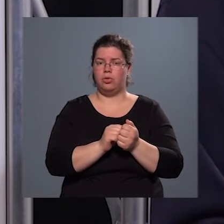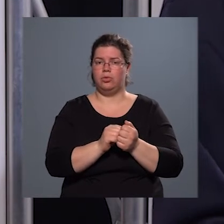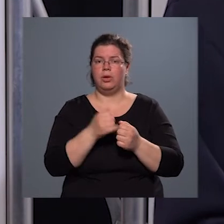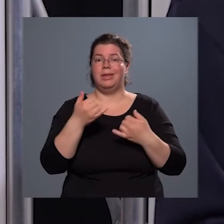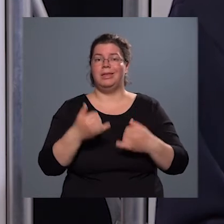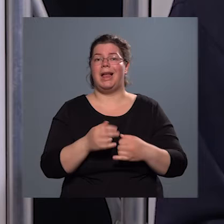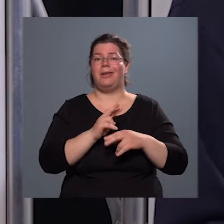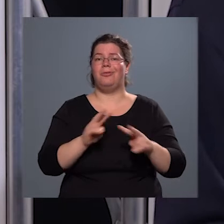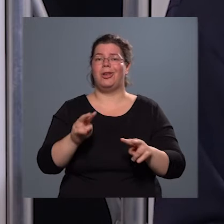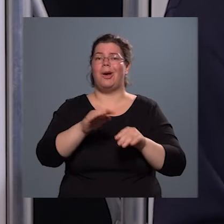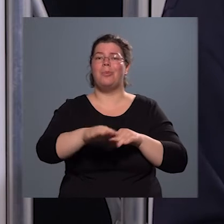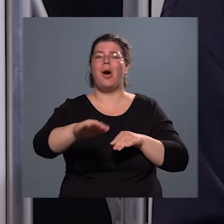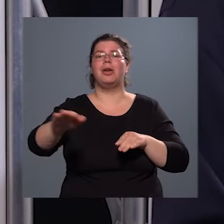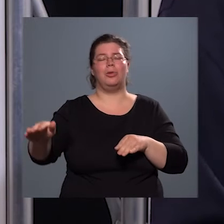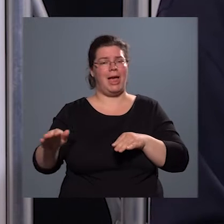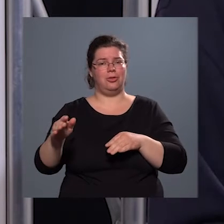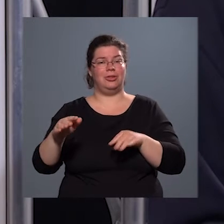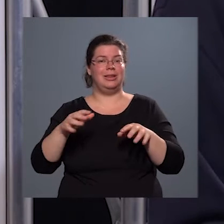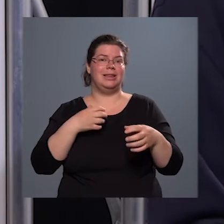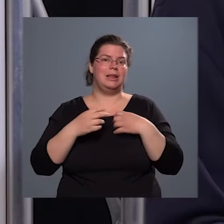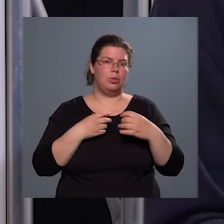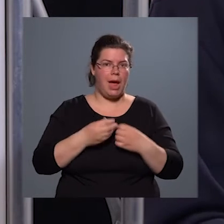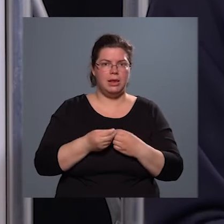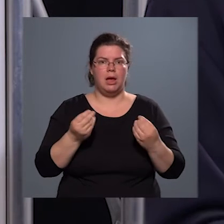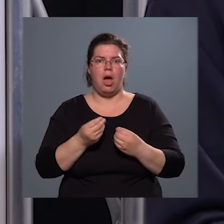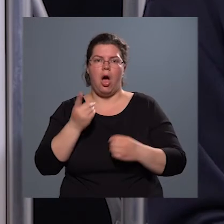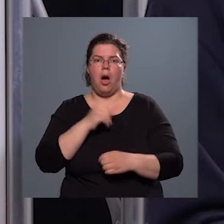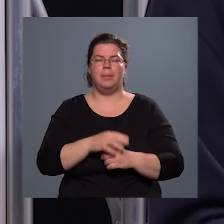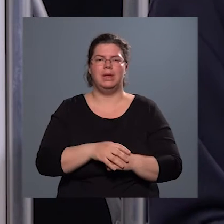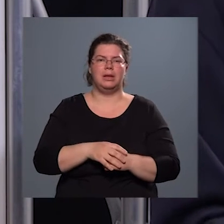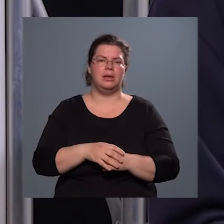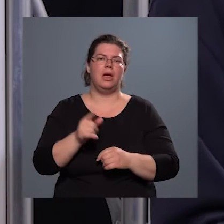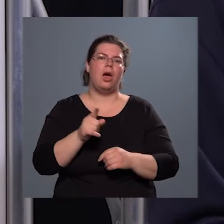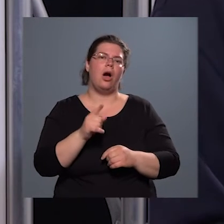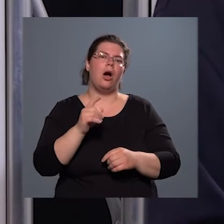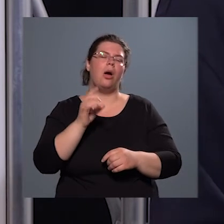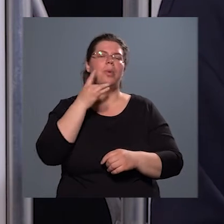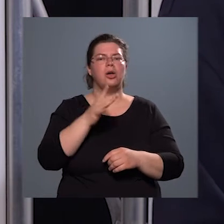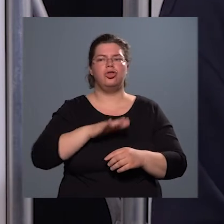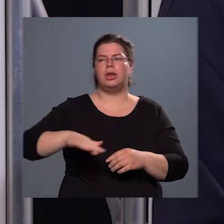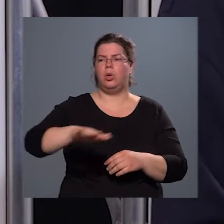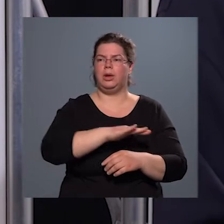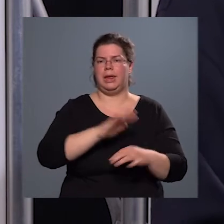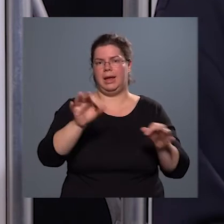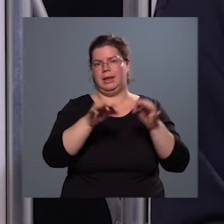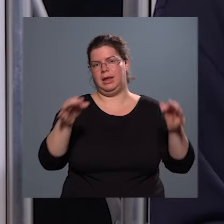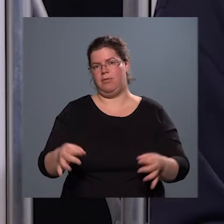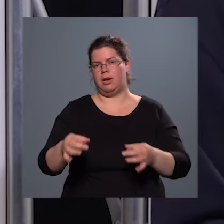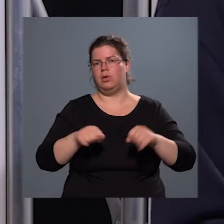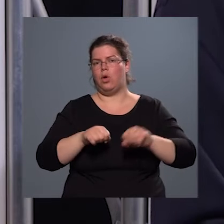parkolási szituáció, amelyet a Bajcsi környékén nyilván az önkormányzattal